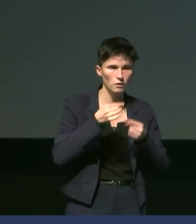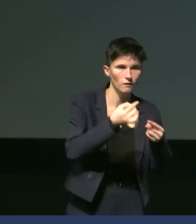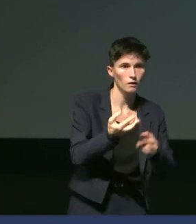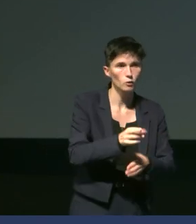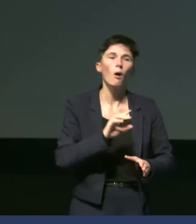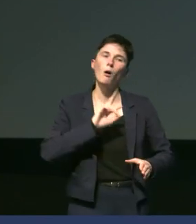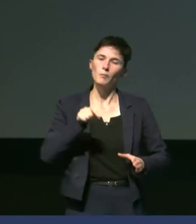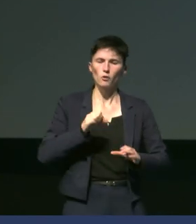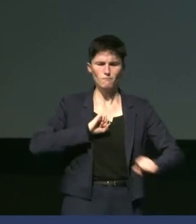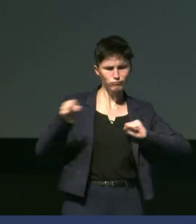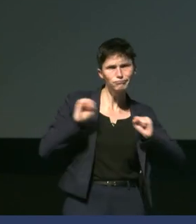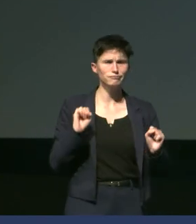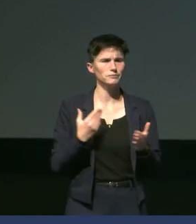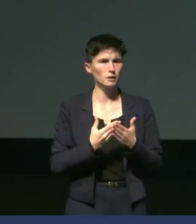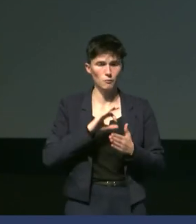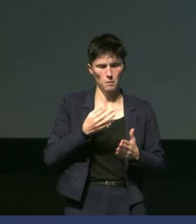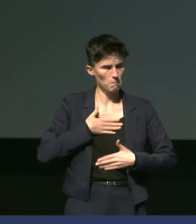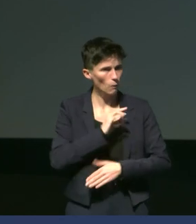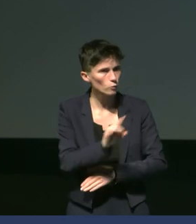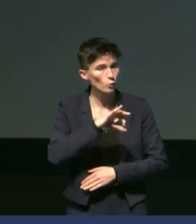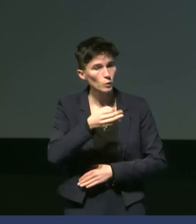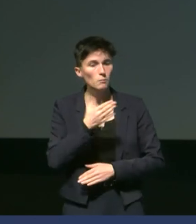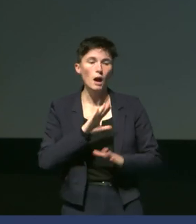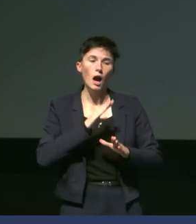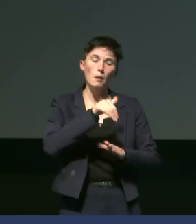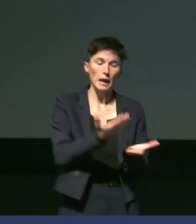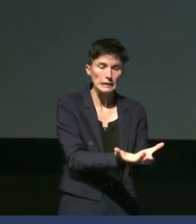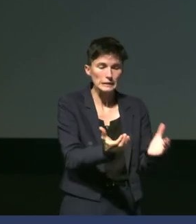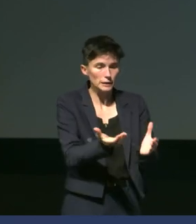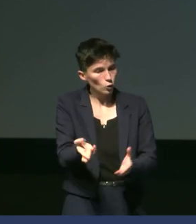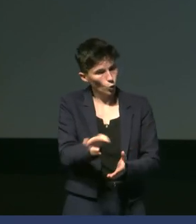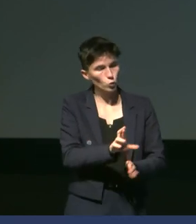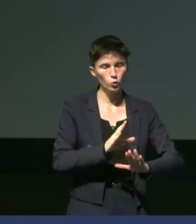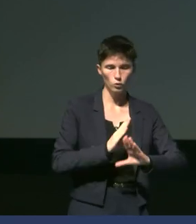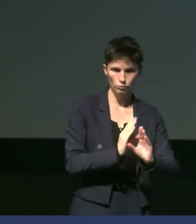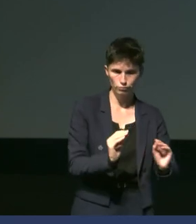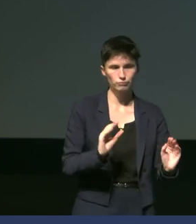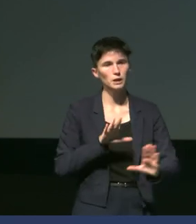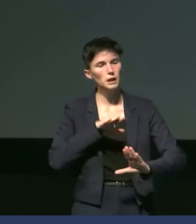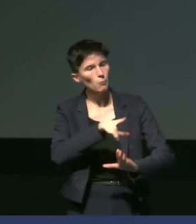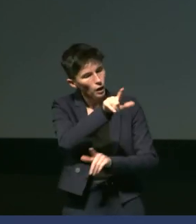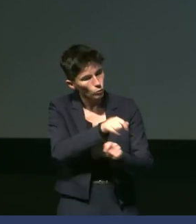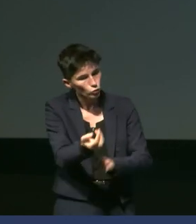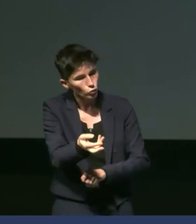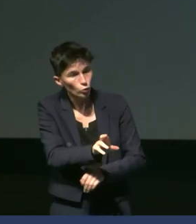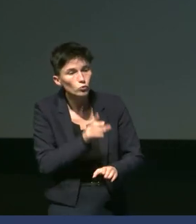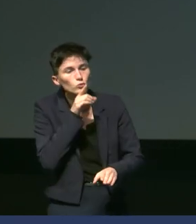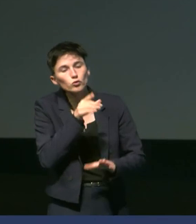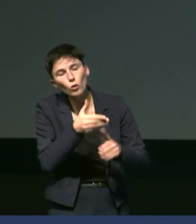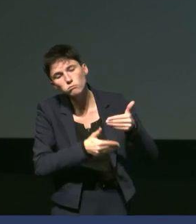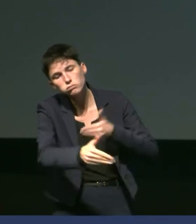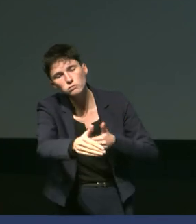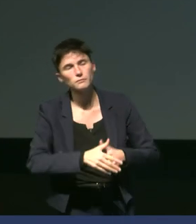contentes et puis on va vite les relâcher et elles vont retourner sur leur nid, se calmer, on va les laisser un peu tranquilles et puis on reviendra les mesurer plusieurs jours après.